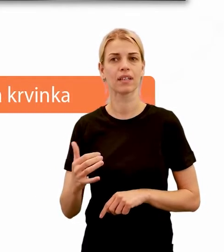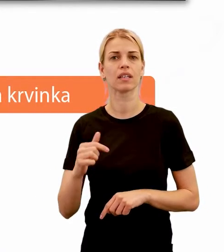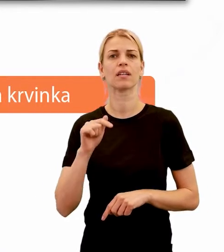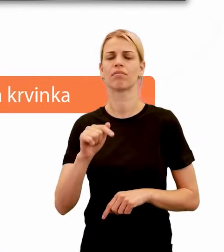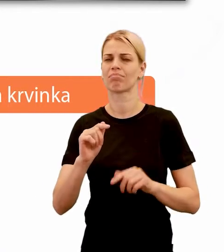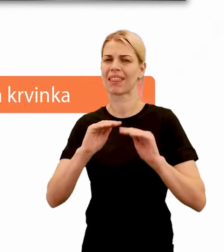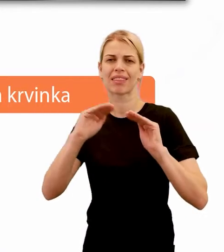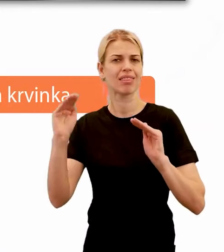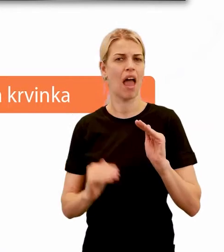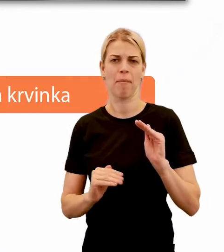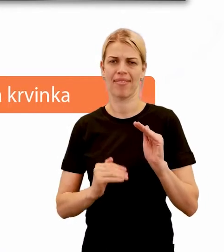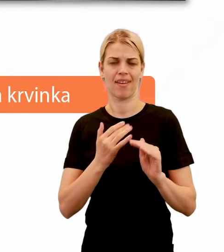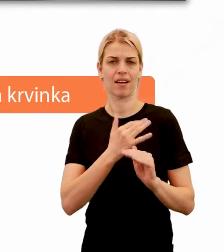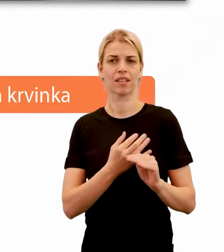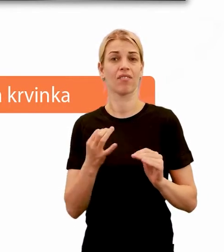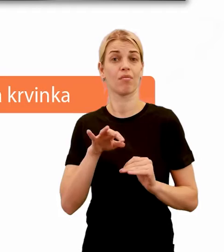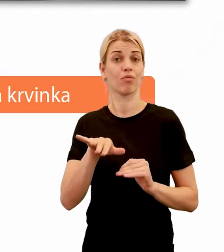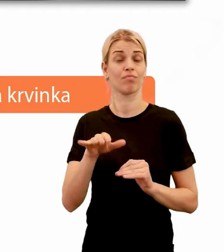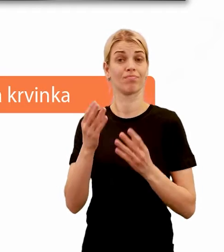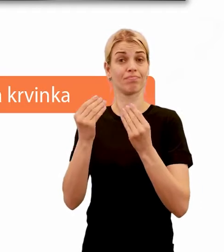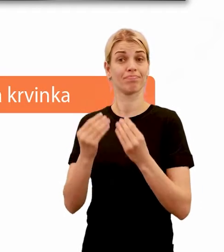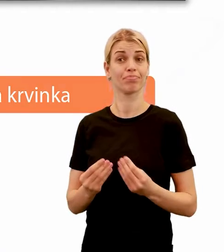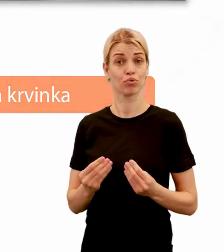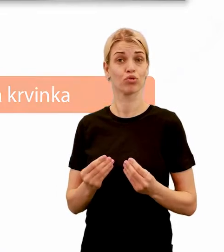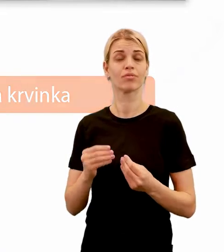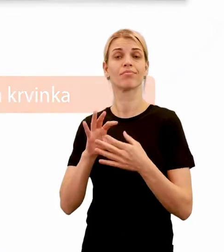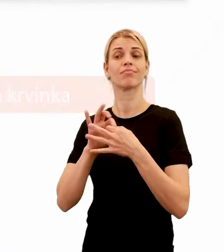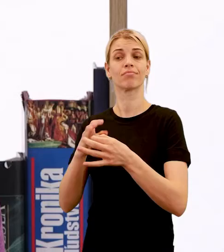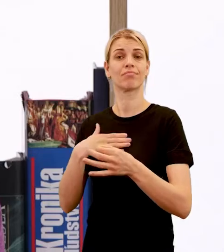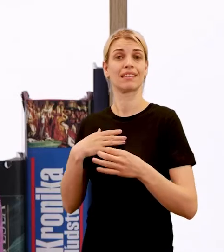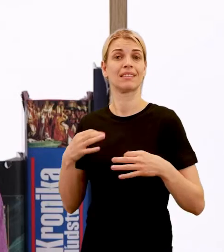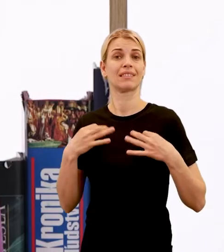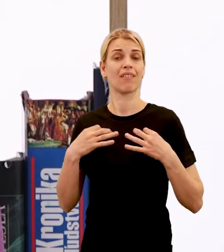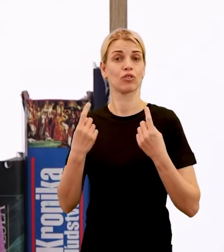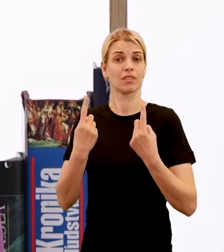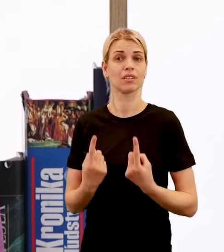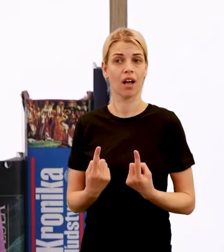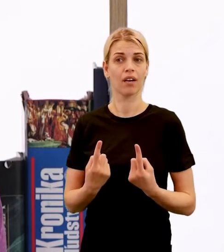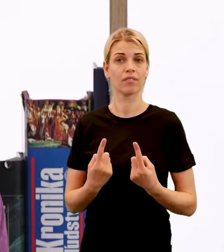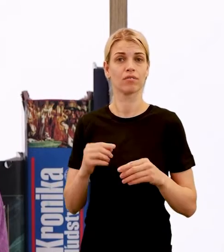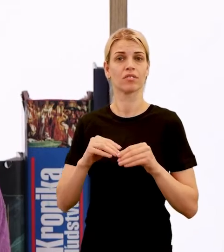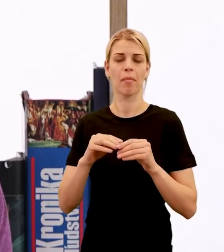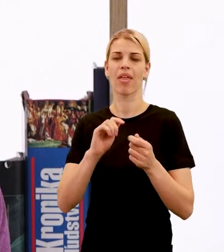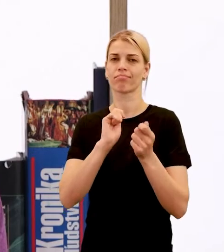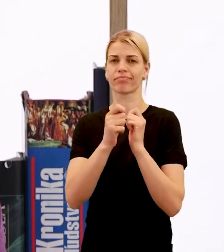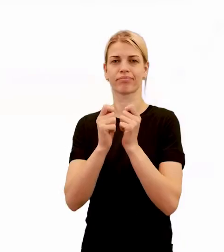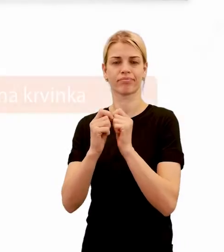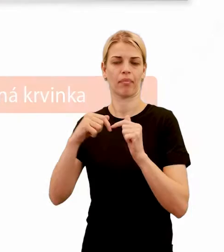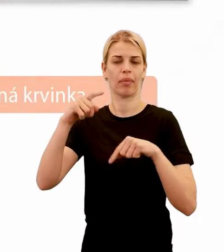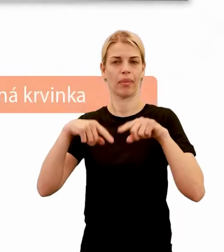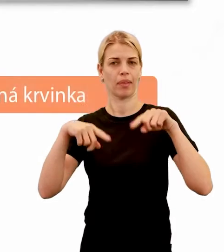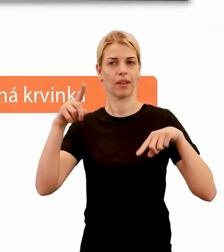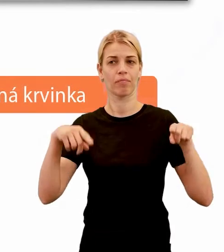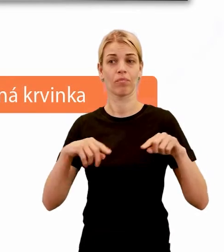krvi najmenej, pretože ich počet závisí od nášho zdravotného stavu. Ich počet sa teda počas života mení.